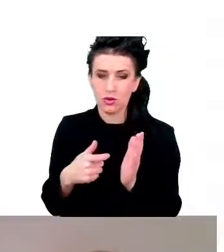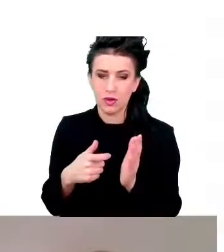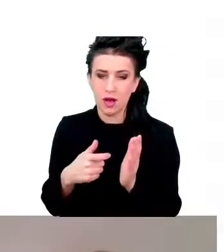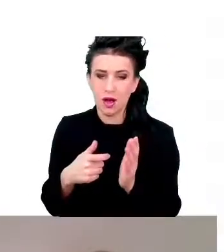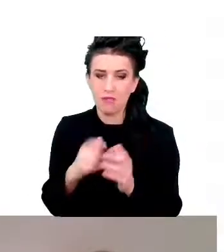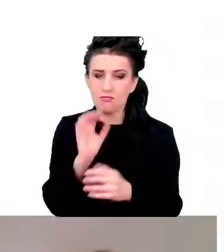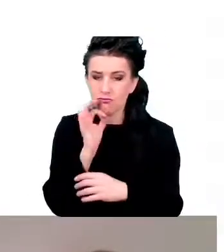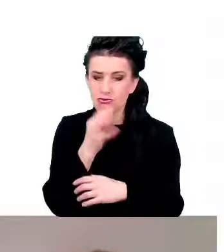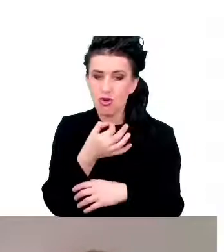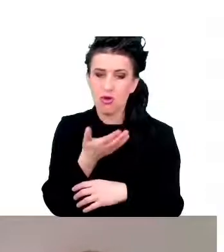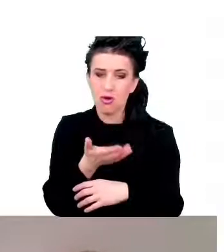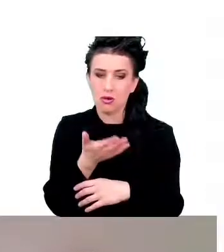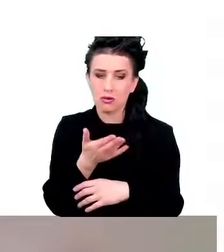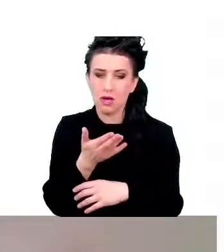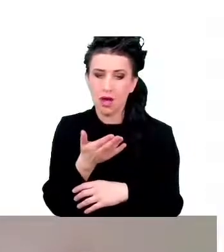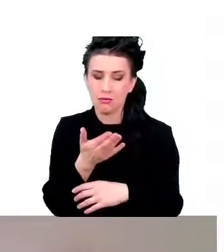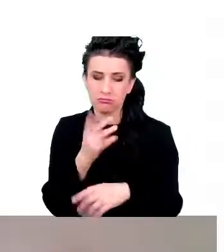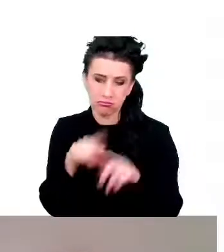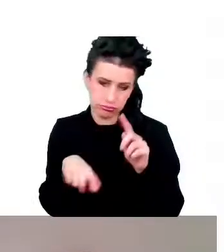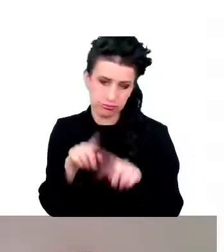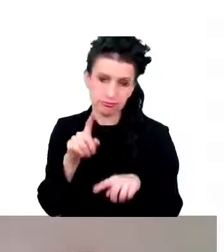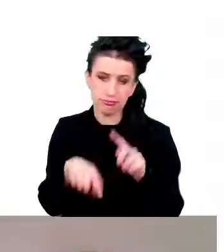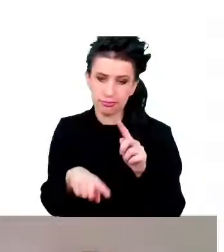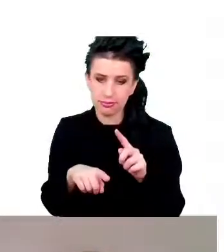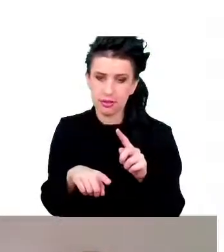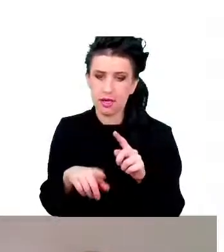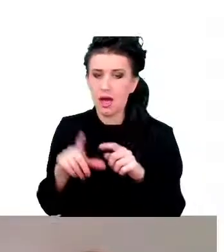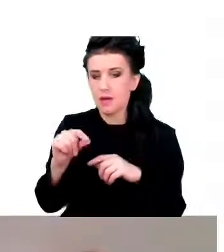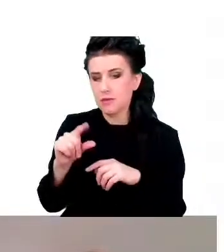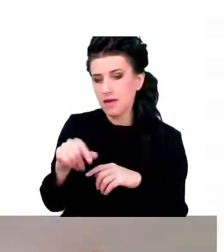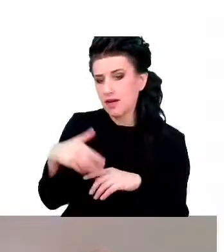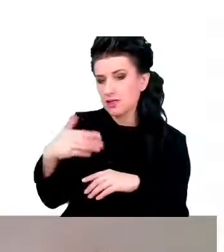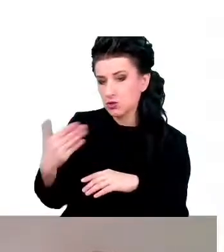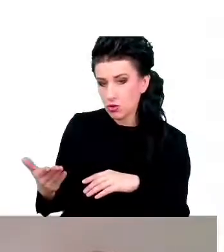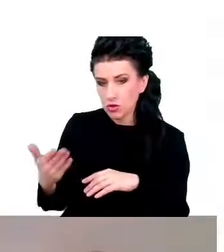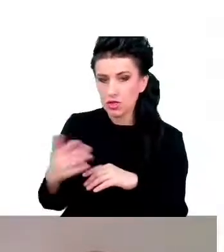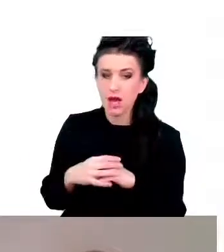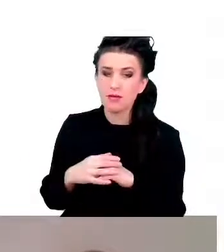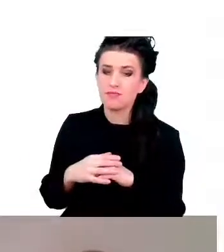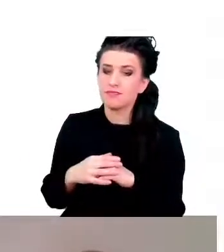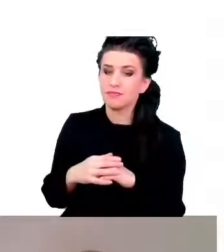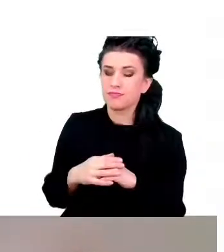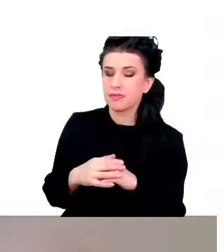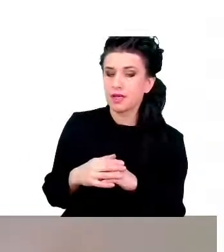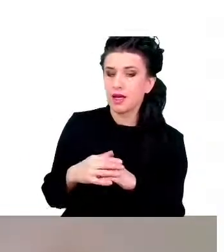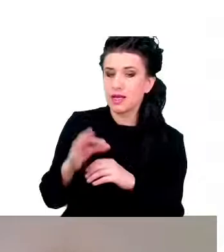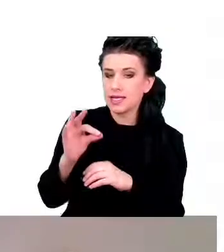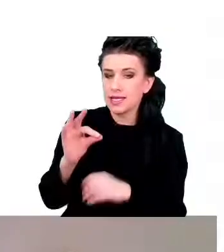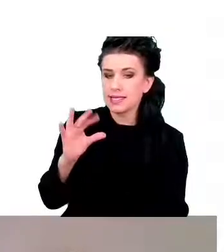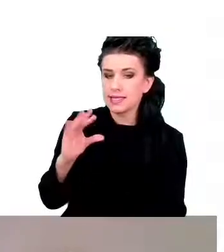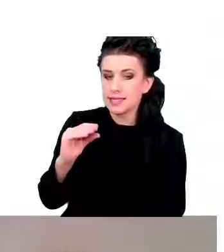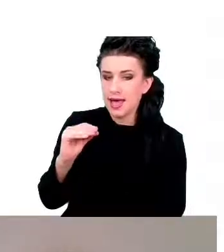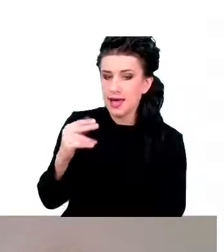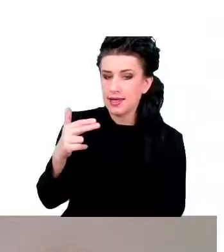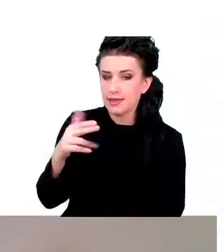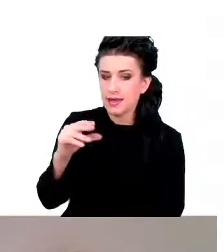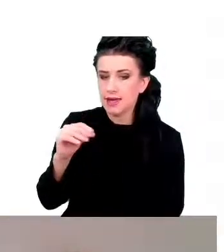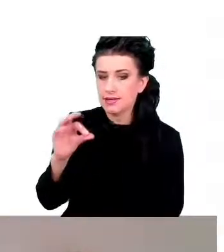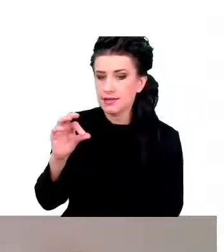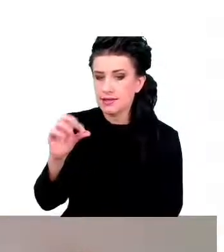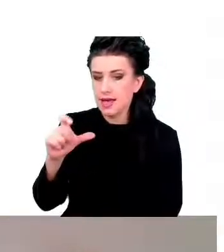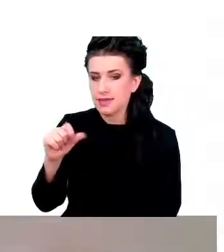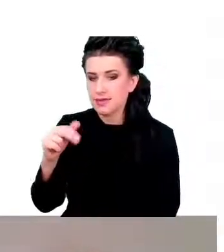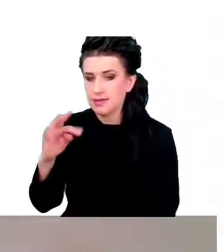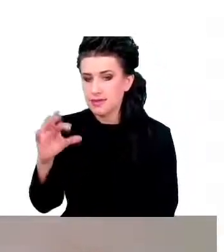młode czy normalne, natomiast po prawej stronie są komórki senescentne. I od razu rzuca się w oczy, że komórki są zupełnie inne niż te